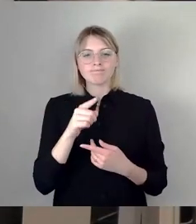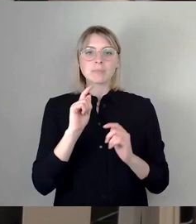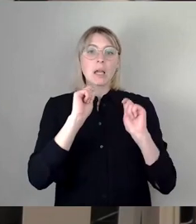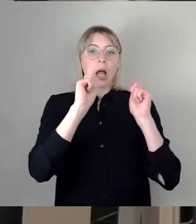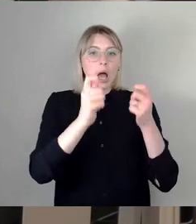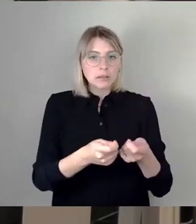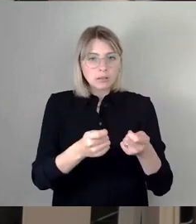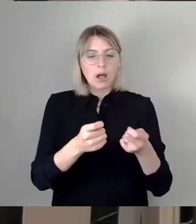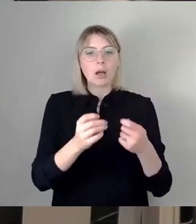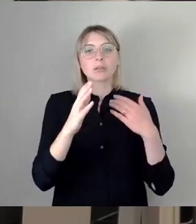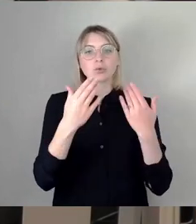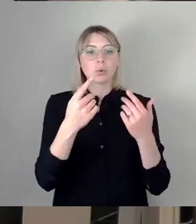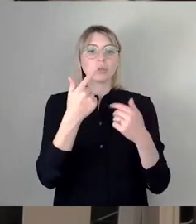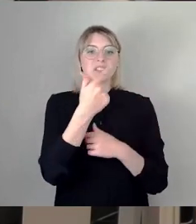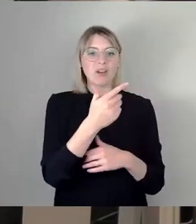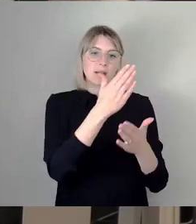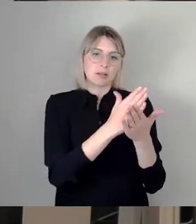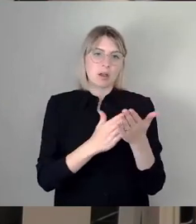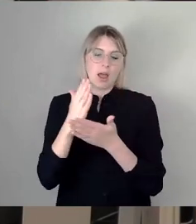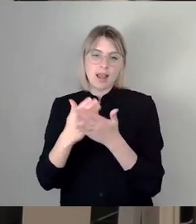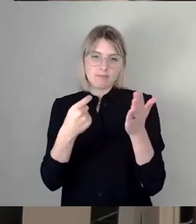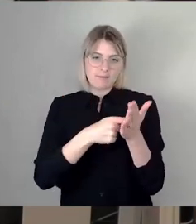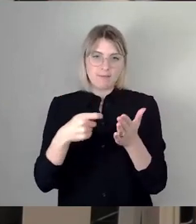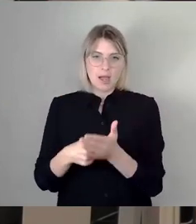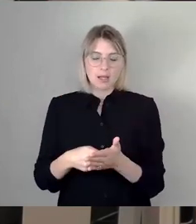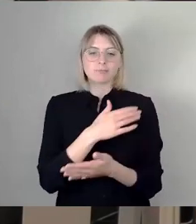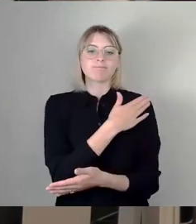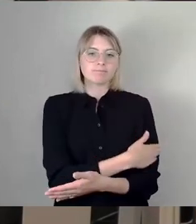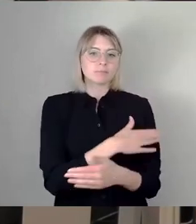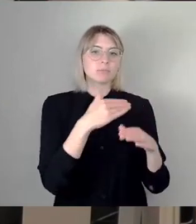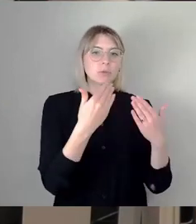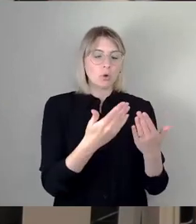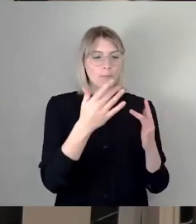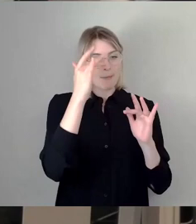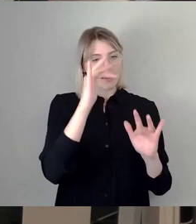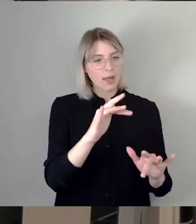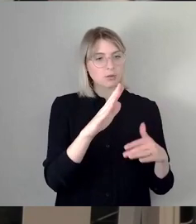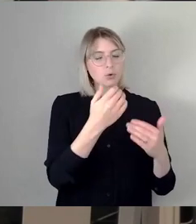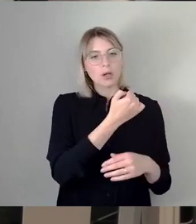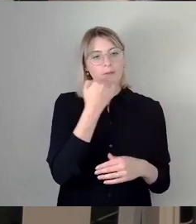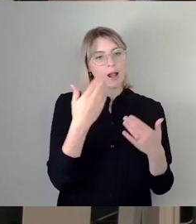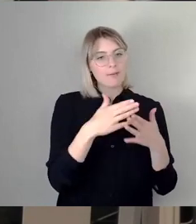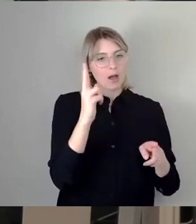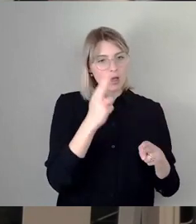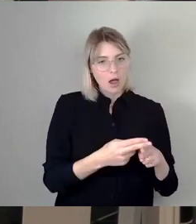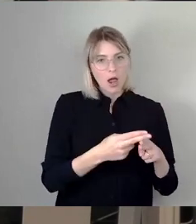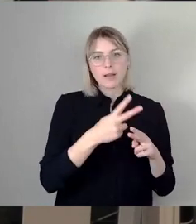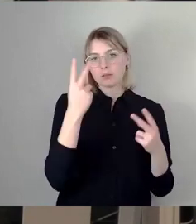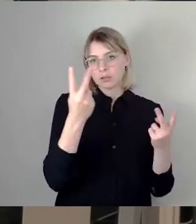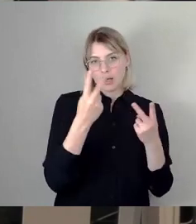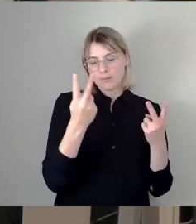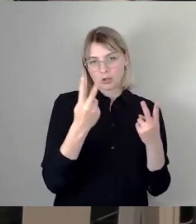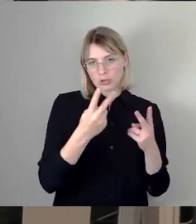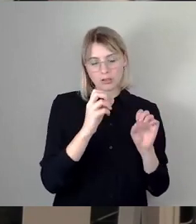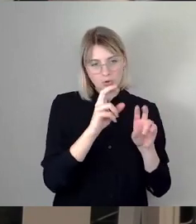in zwei Teilen zu bewerten. Der eine ist das Bekenntnis für Gewaltfreiheit, selbstverständlich nicht nur bei